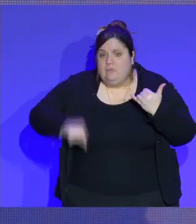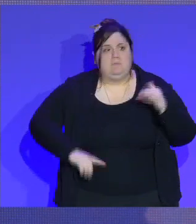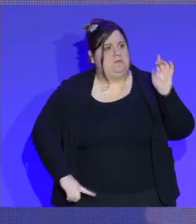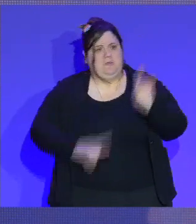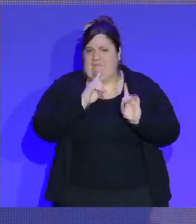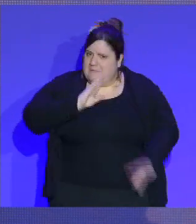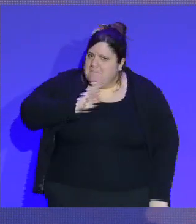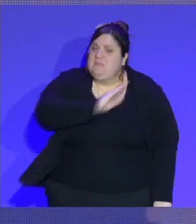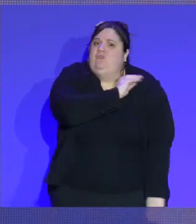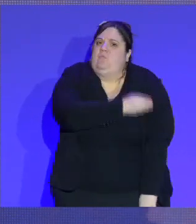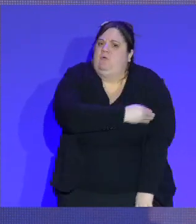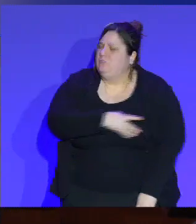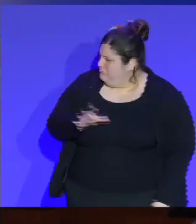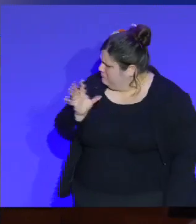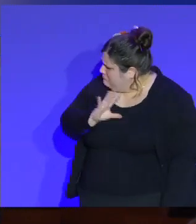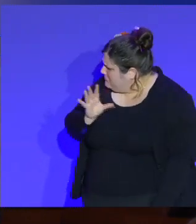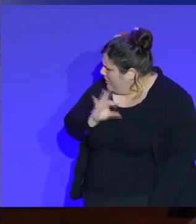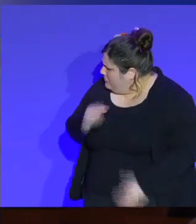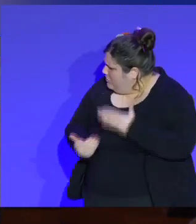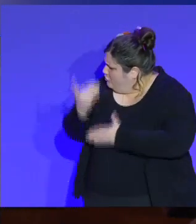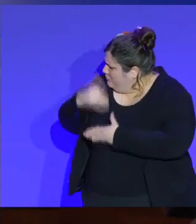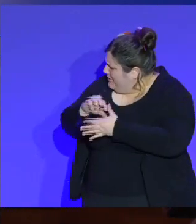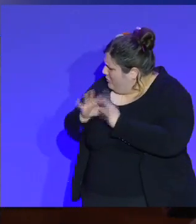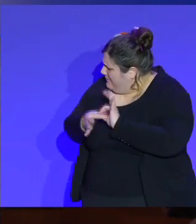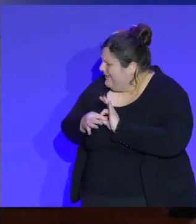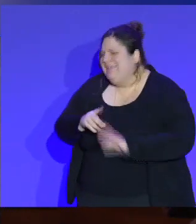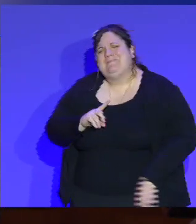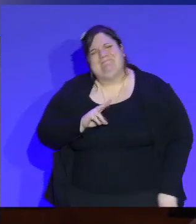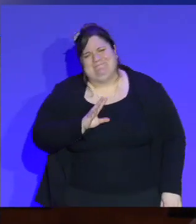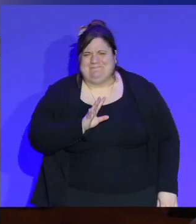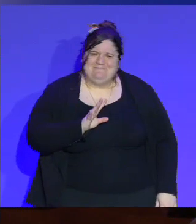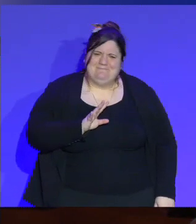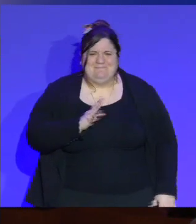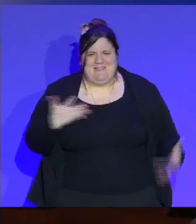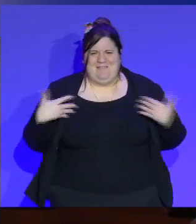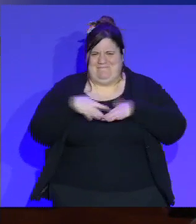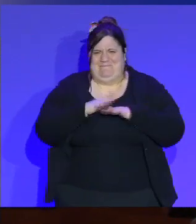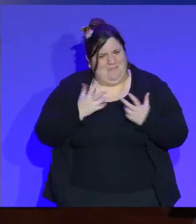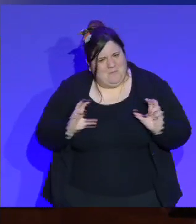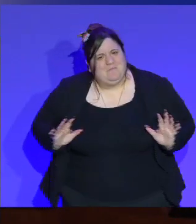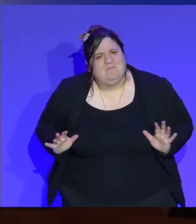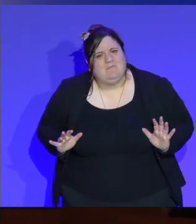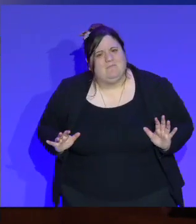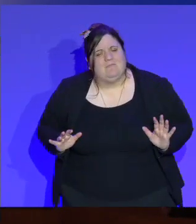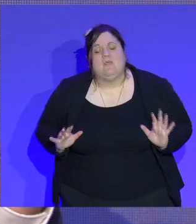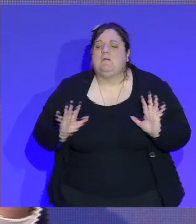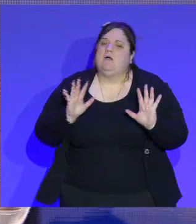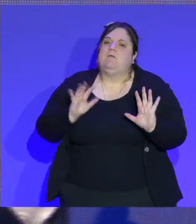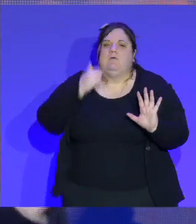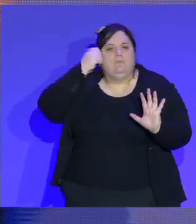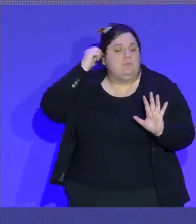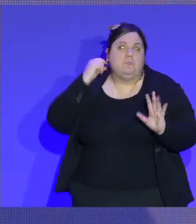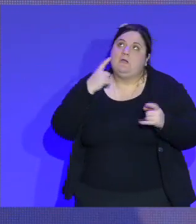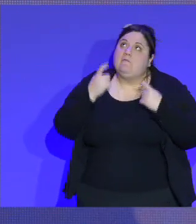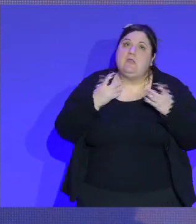tous. Et à toutes. journée olympique, non ? Non. Je n pas envie que ce soit la journée olympique, en fait. J'ai envie que... Alors moi, j'étais plutôt pour le